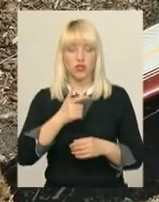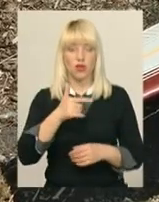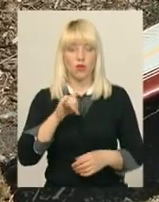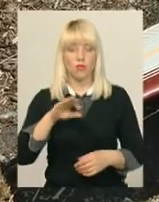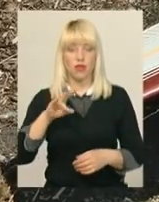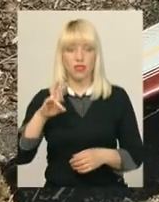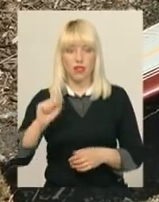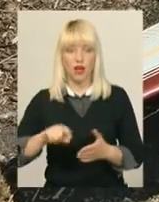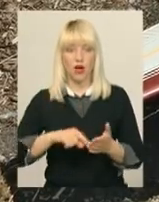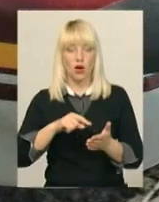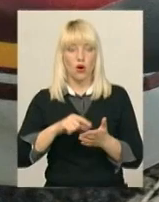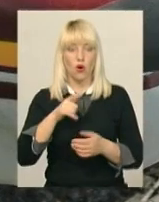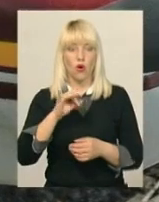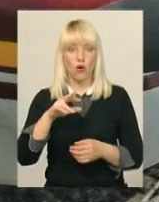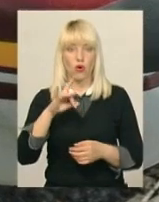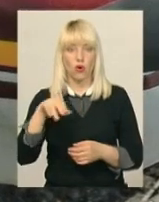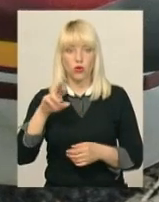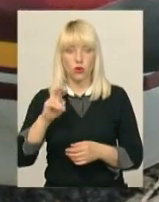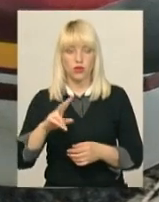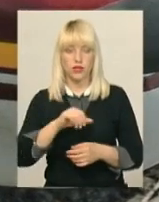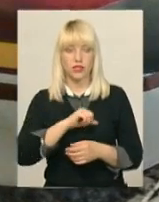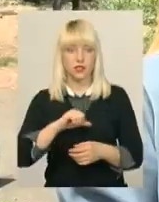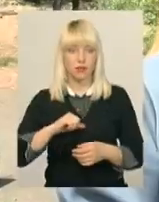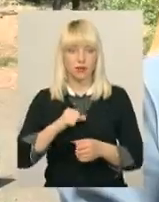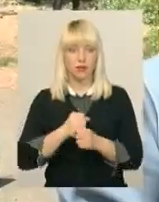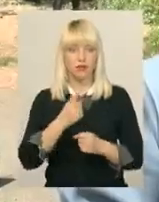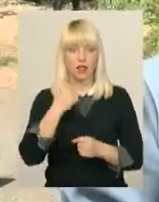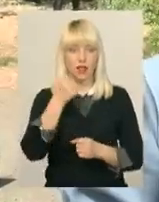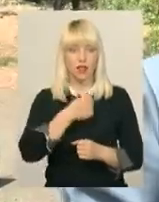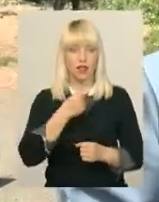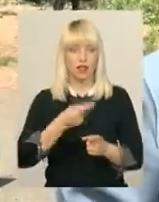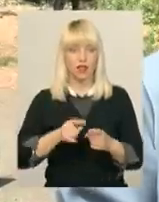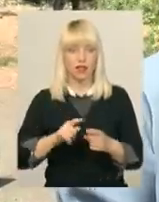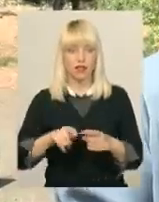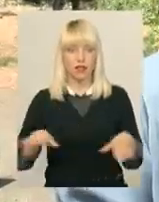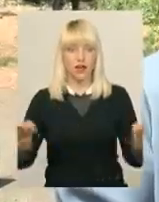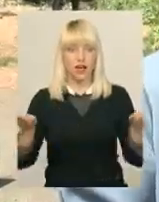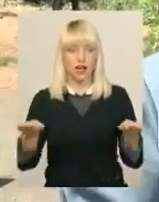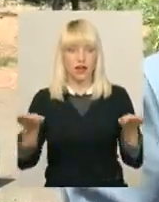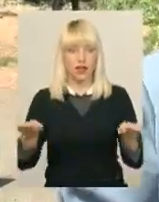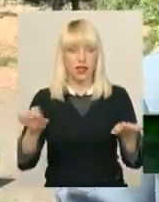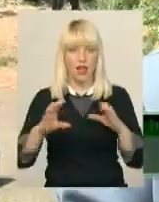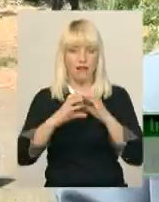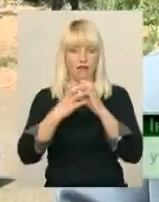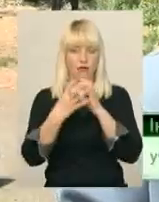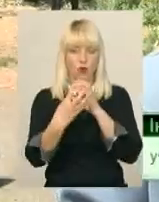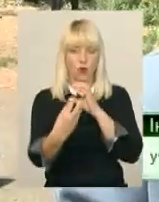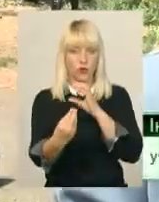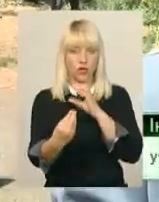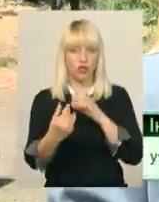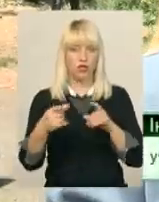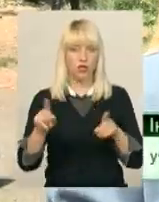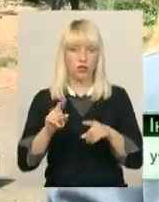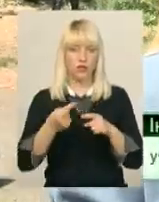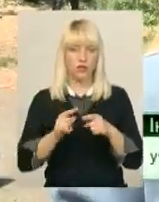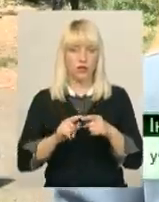оцією моделью чеського спортивного літака працювала рік. Це фізляш і крила. І щоб я могла керувати літаком,